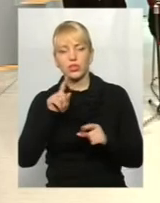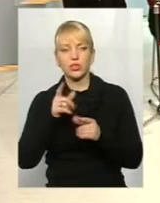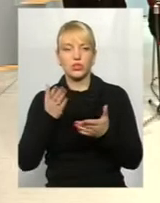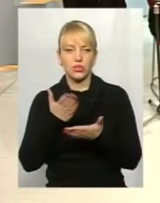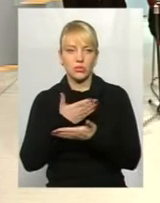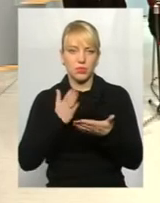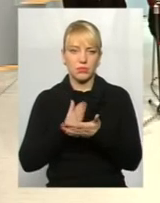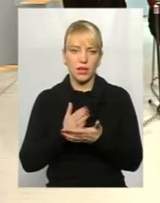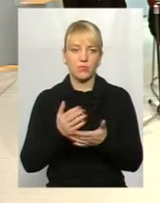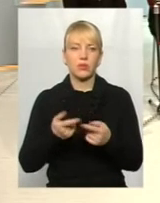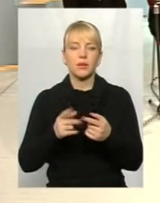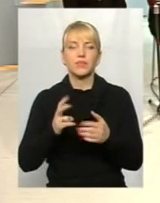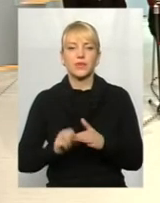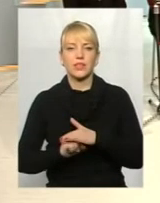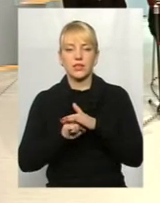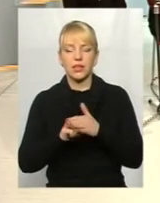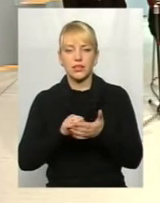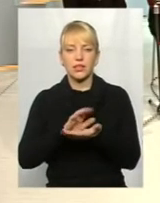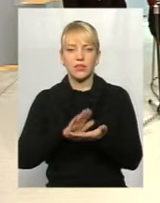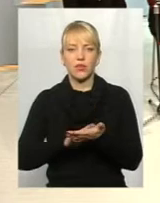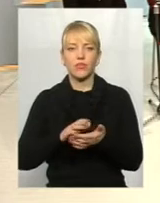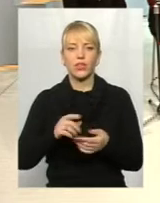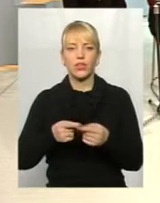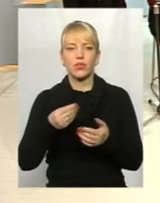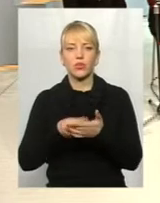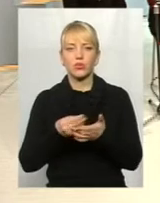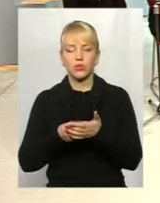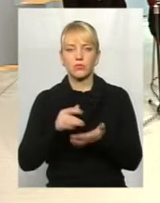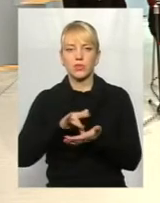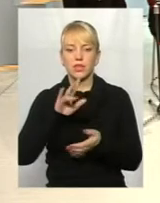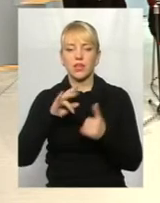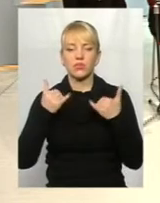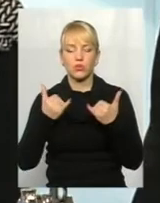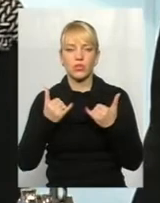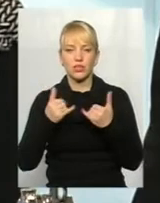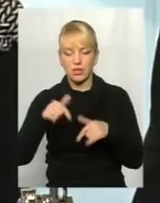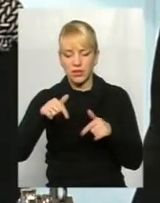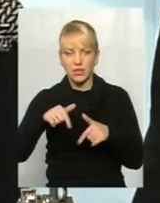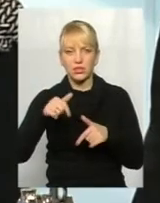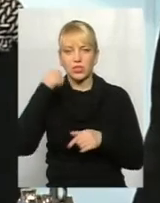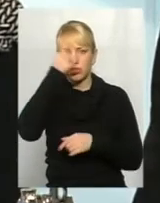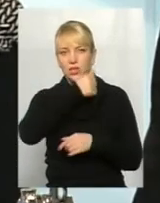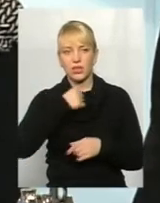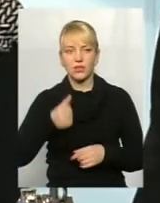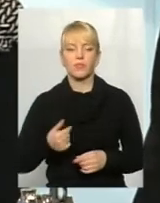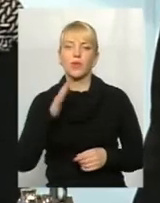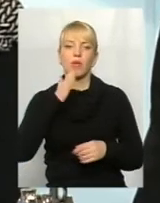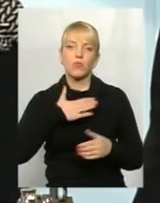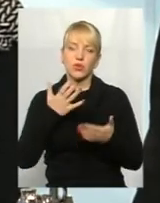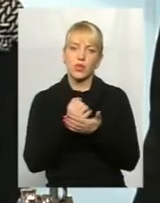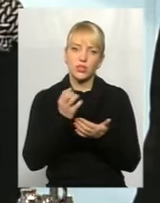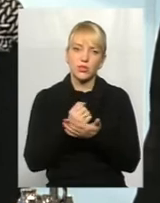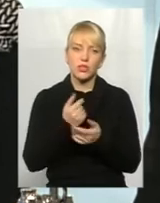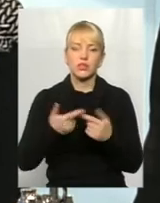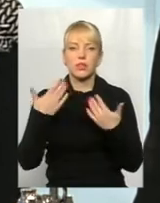закладено в кошторисі обласного центру на нинішній рік? Про наші здобутки чи досягнення вже